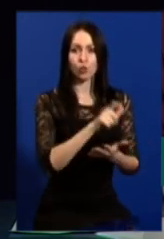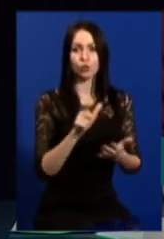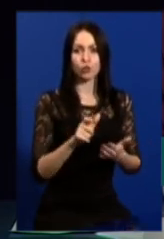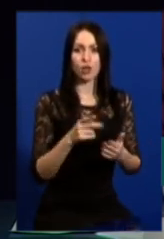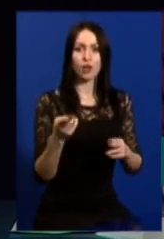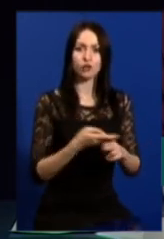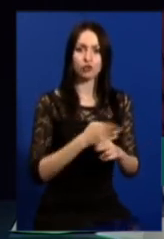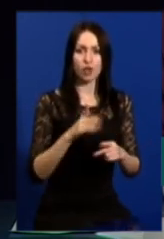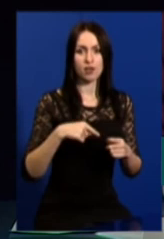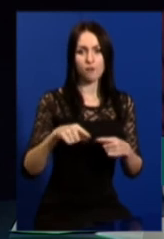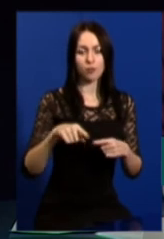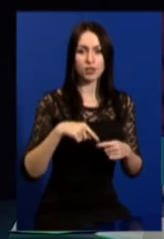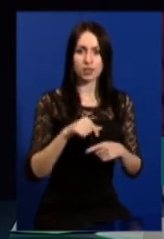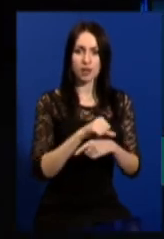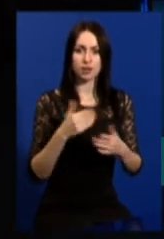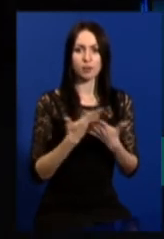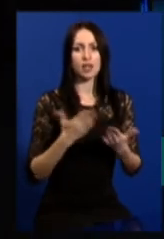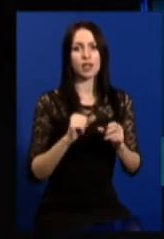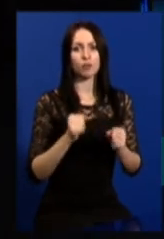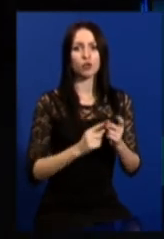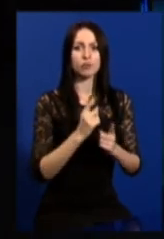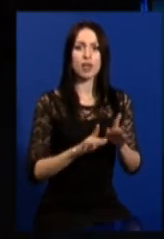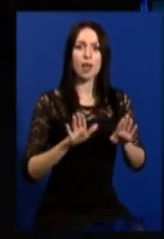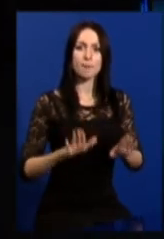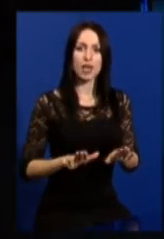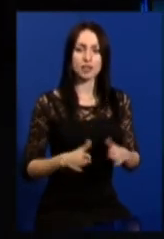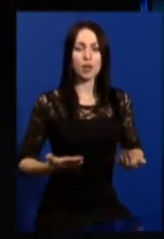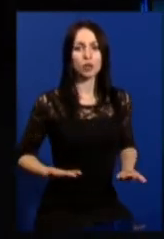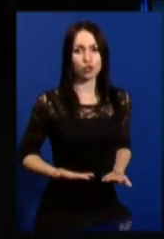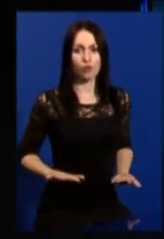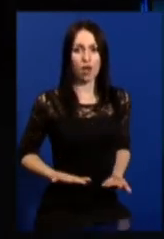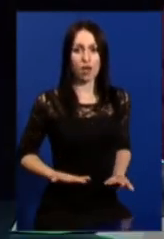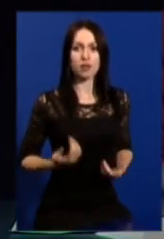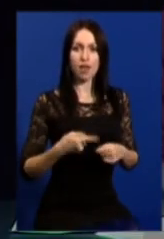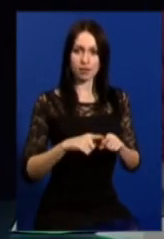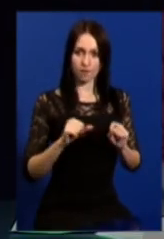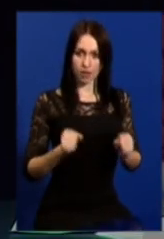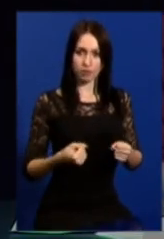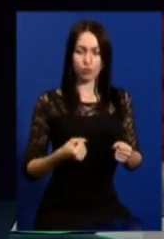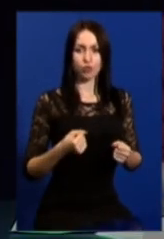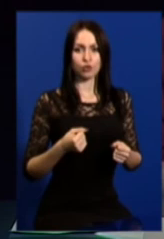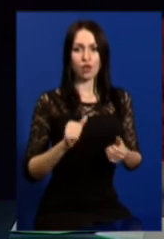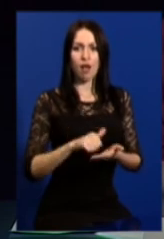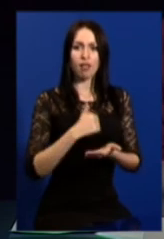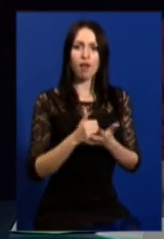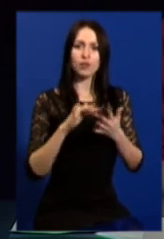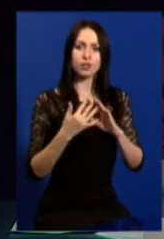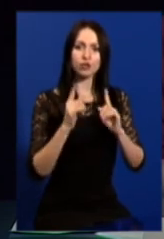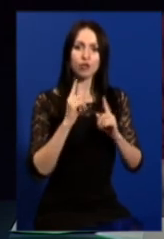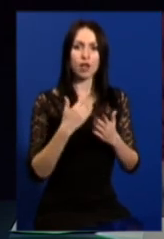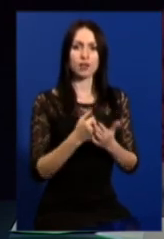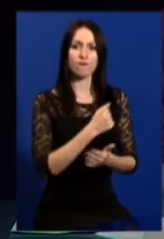обмеження опересування, чи можлива зміна місця проживання? Це, можливо, голови сільських селищних рад,